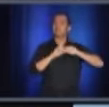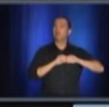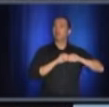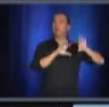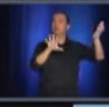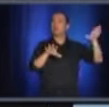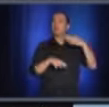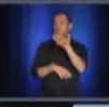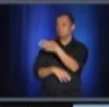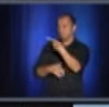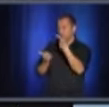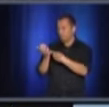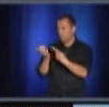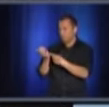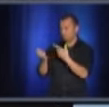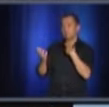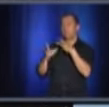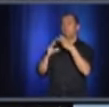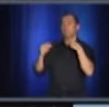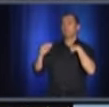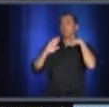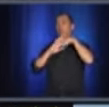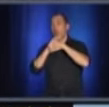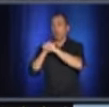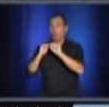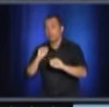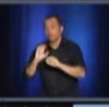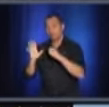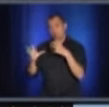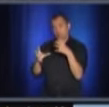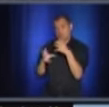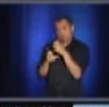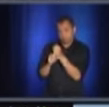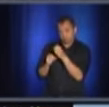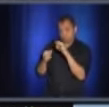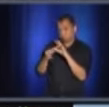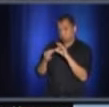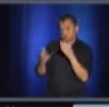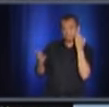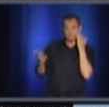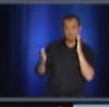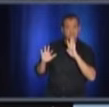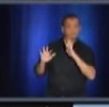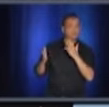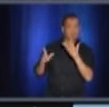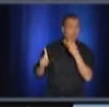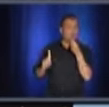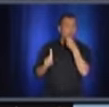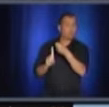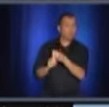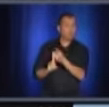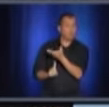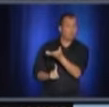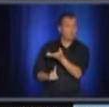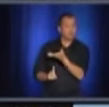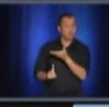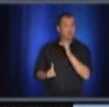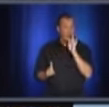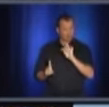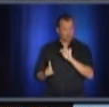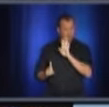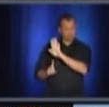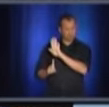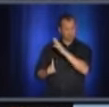commentaires, mais est-ce qu'on peut tout le moins avoir une réaction pour que les gens saisissent bien l'impact que ça peut avoir, comme ça, la diffusion d